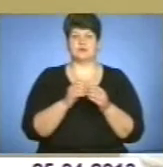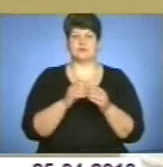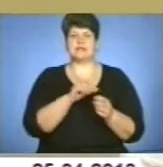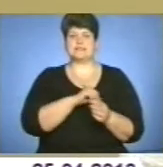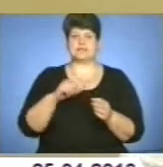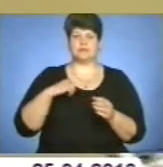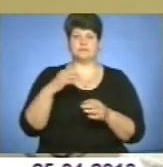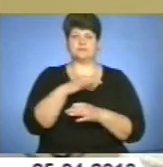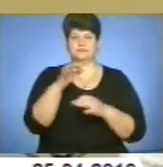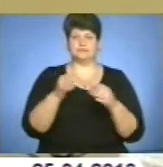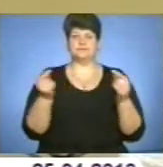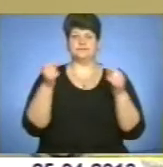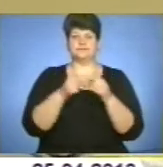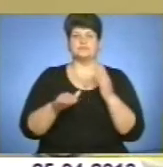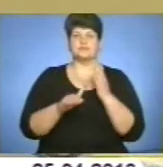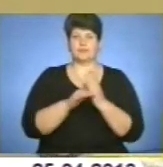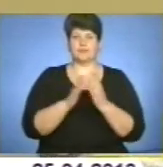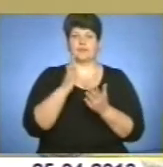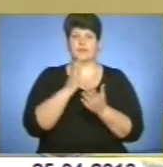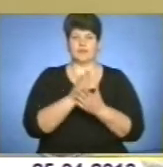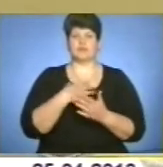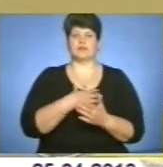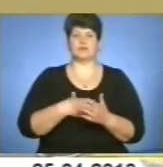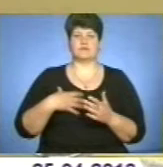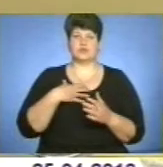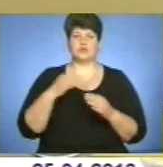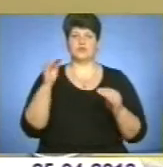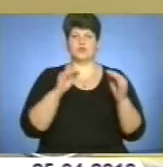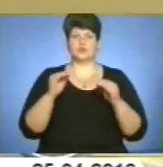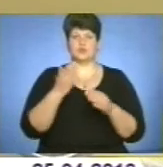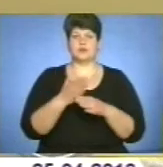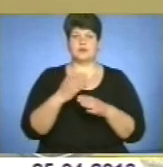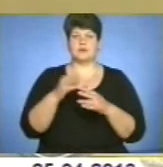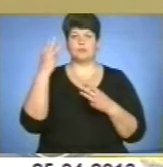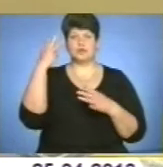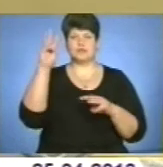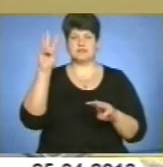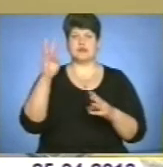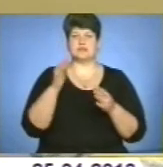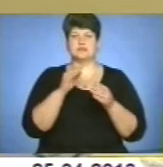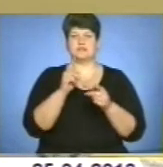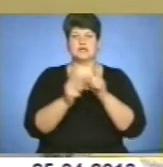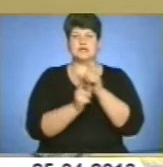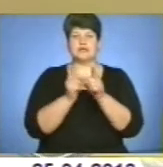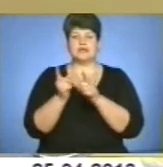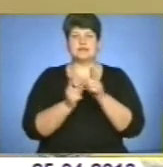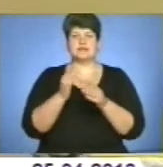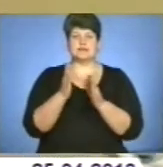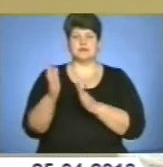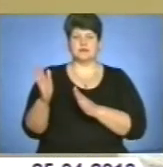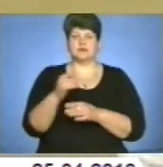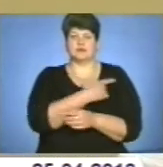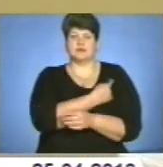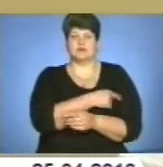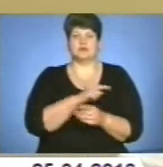проєкт «Частна допомога» є важливою структурною частиною модернізи системи екстреної допомоги. Потому что этот